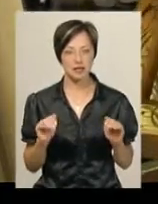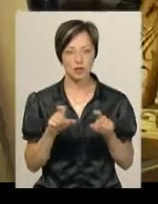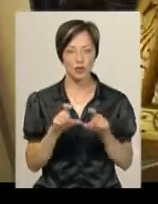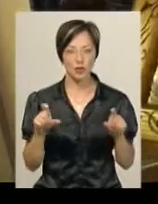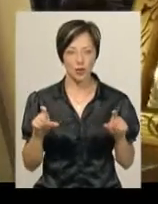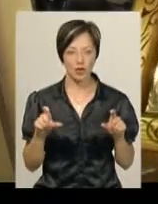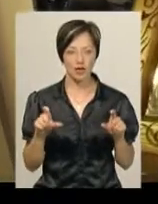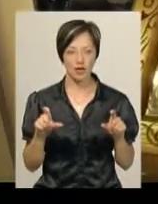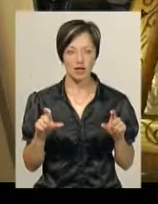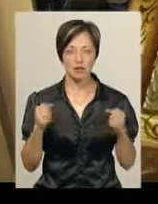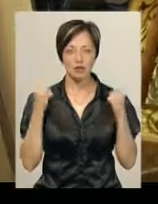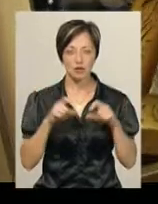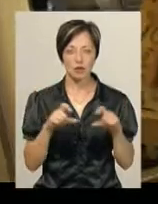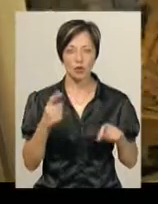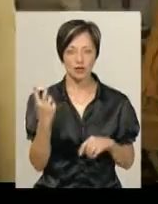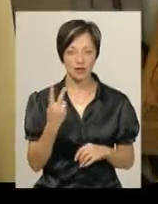школи, з ДЮСШ-2.